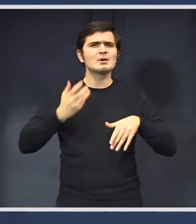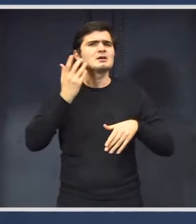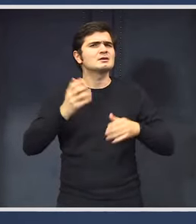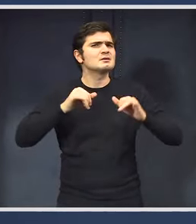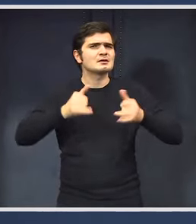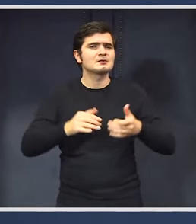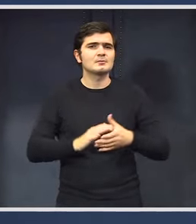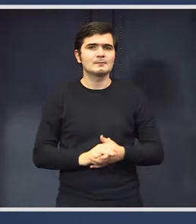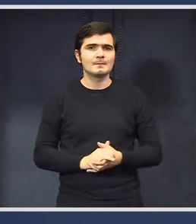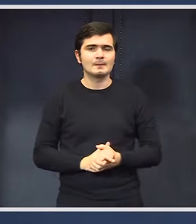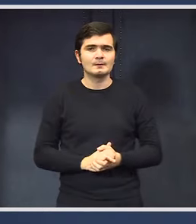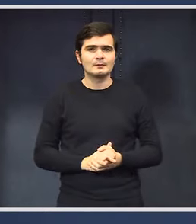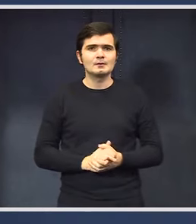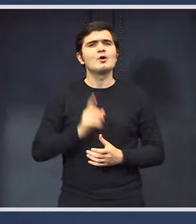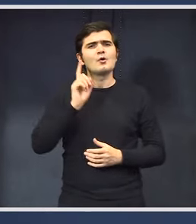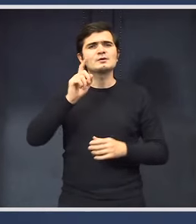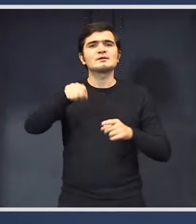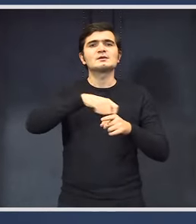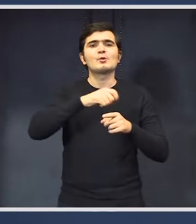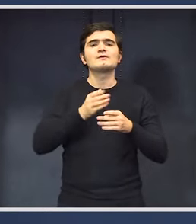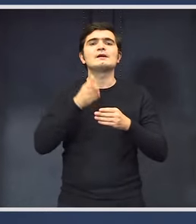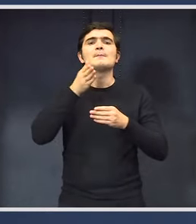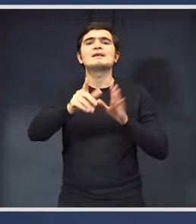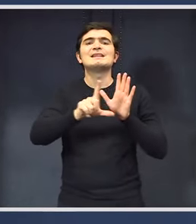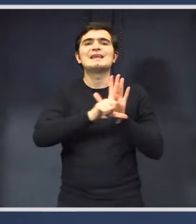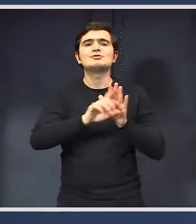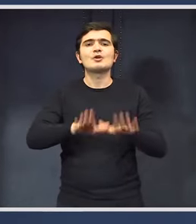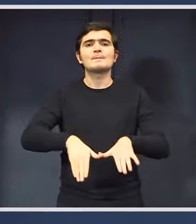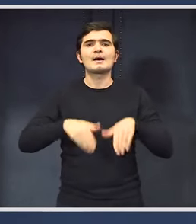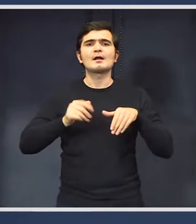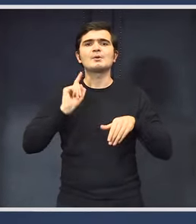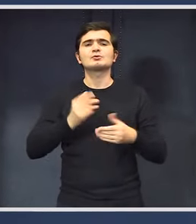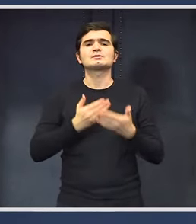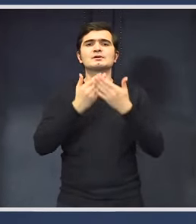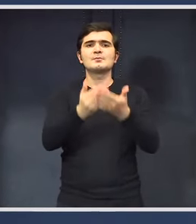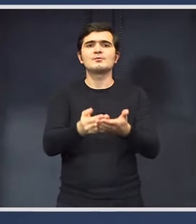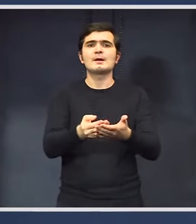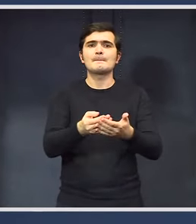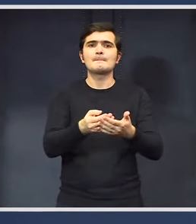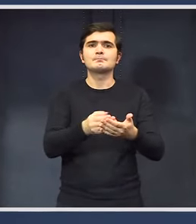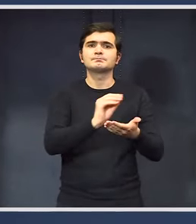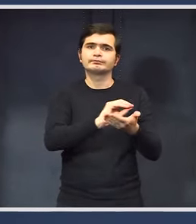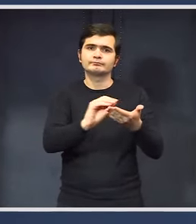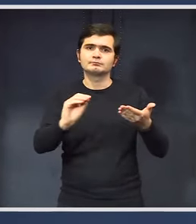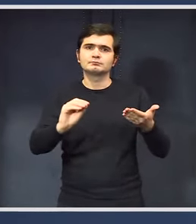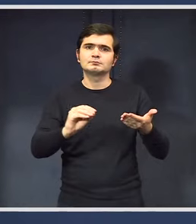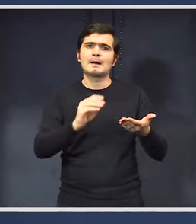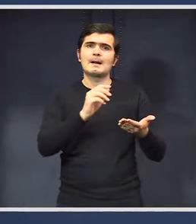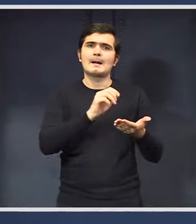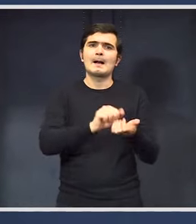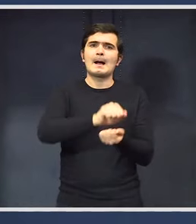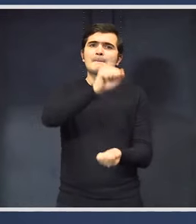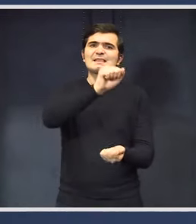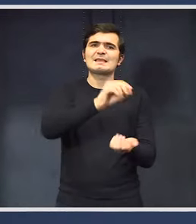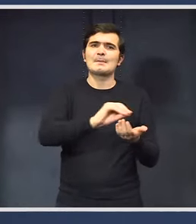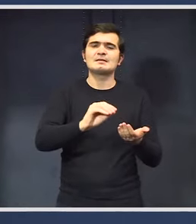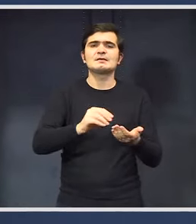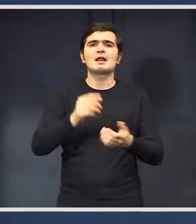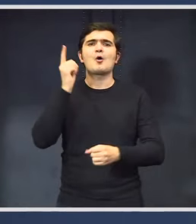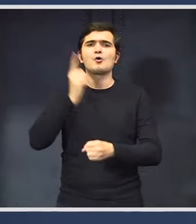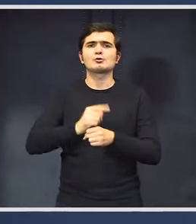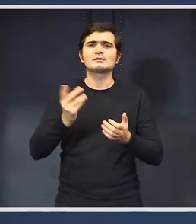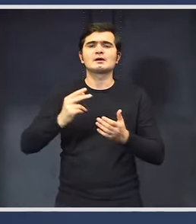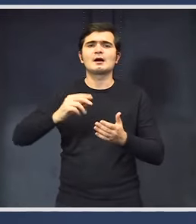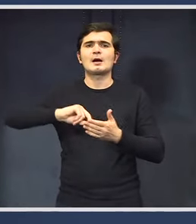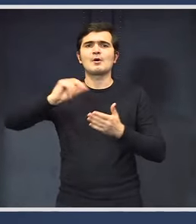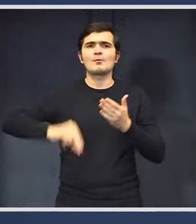va întâmpla acest lucru? Sunt, se vor modifica prin lege în Parlament, vor fi depuse amendamente din ce înțeleg la ordonanța pe care am aprobat-o la